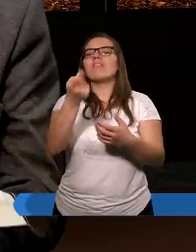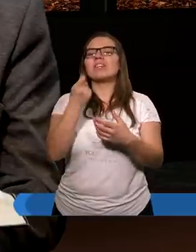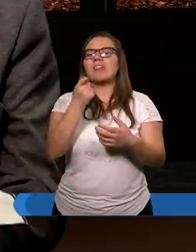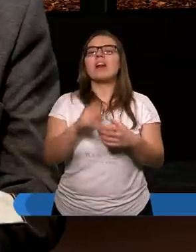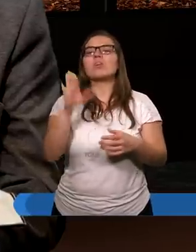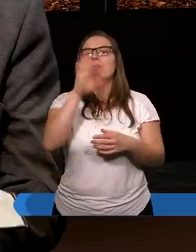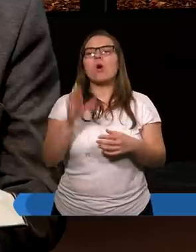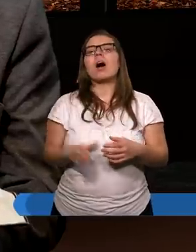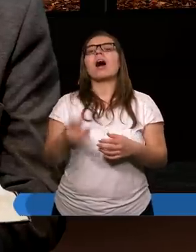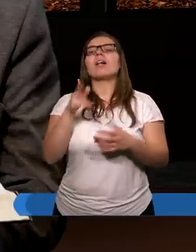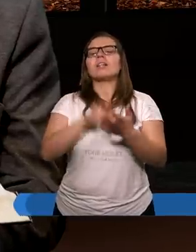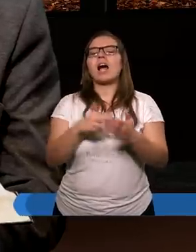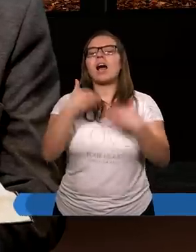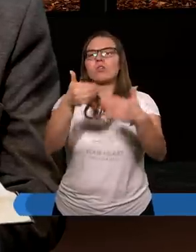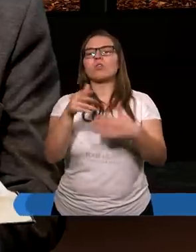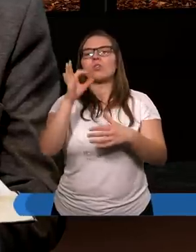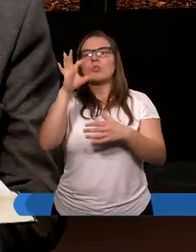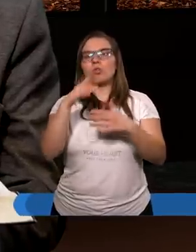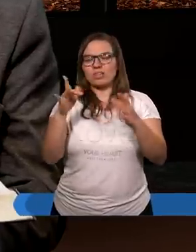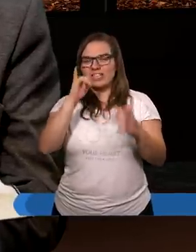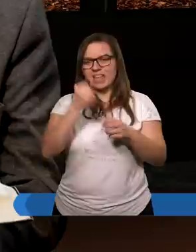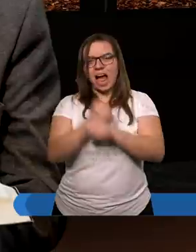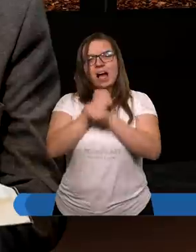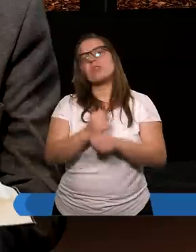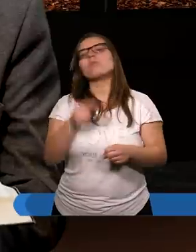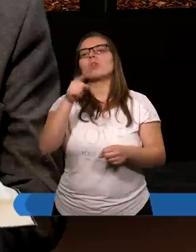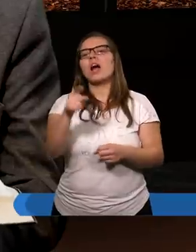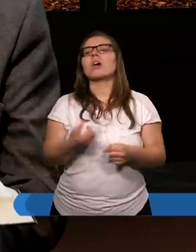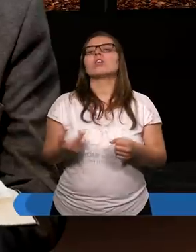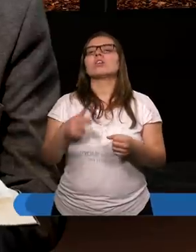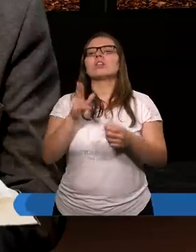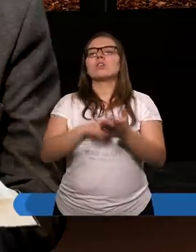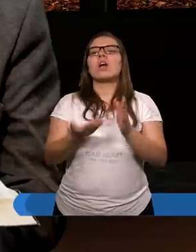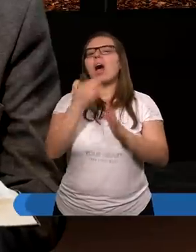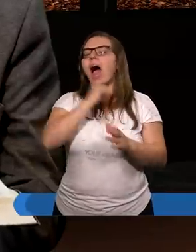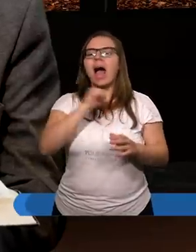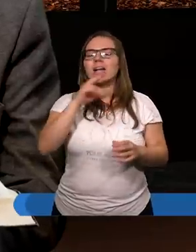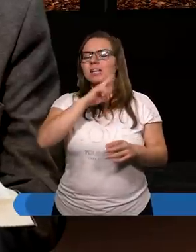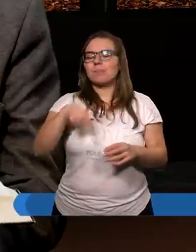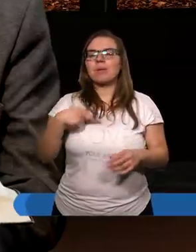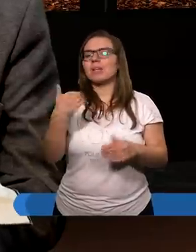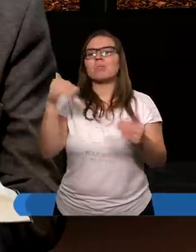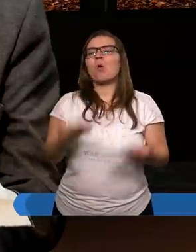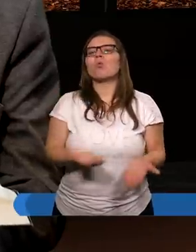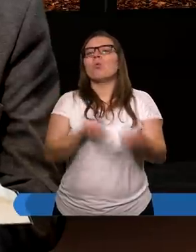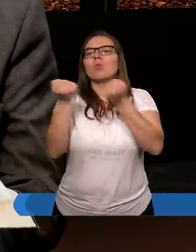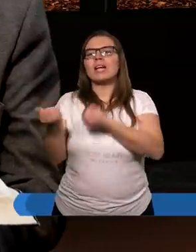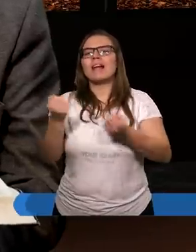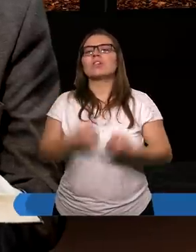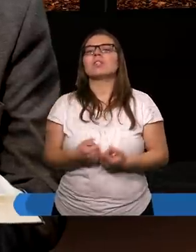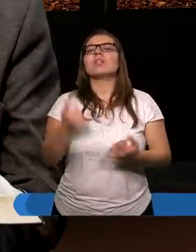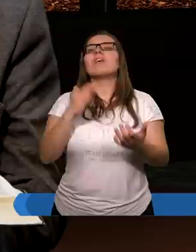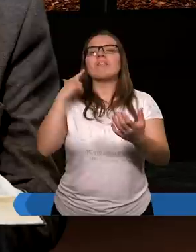Boga, wkładając na kark uczniów jarzmo, którego ani ojcowie nasi, ani my nie mogliśmy unieść.